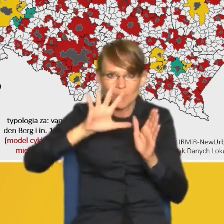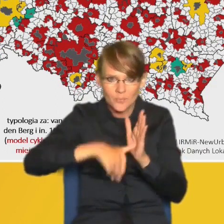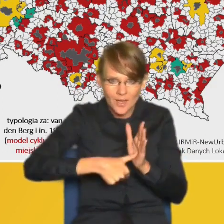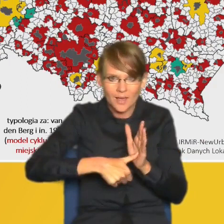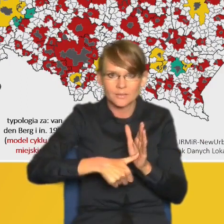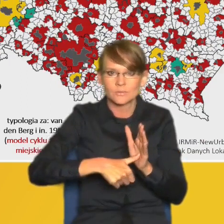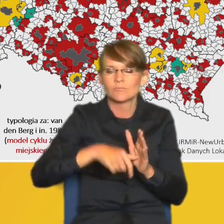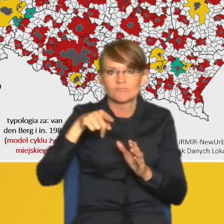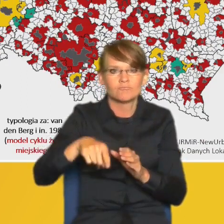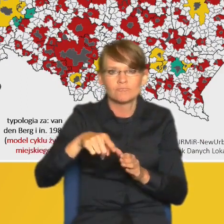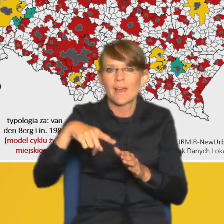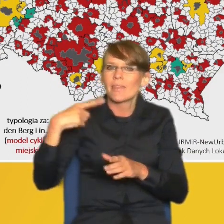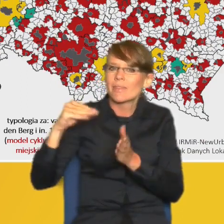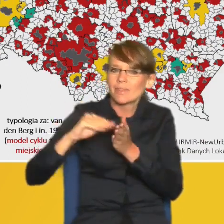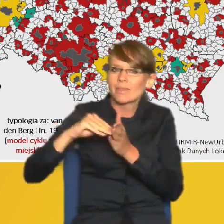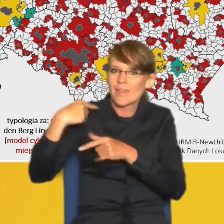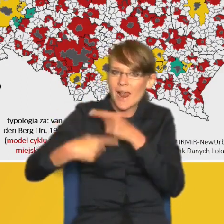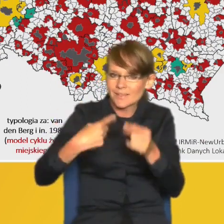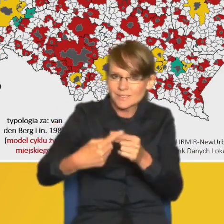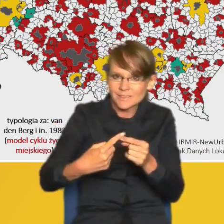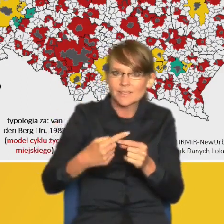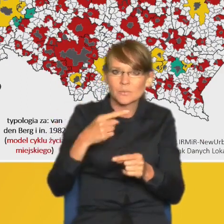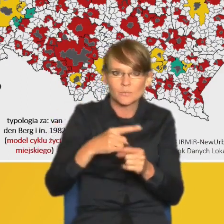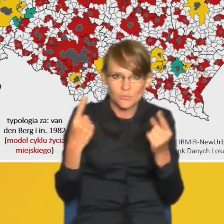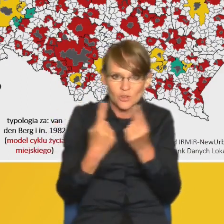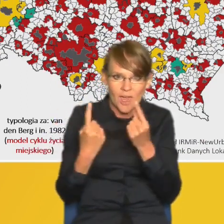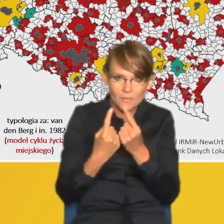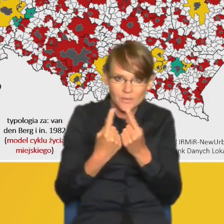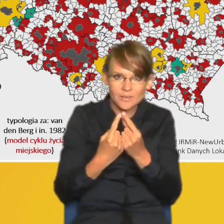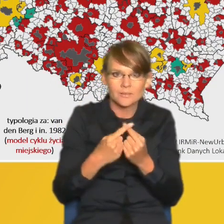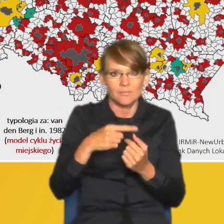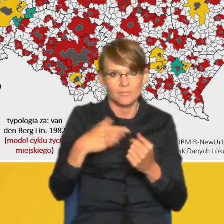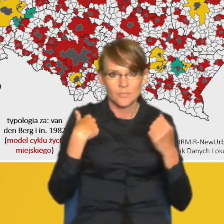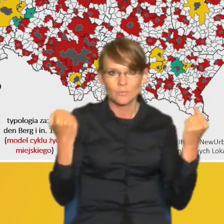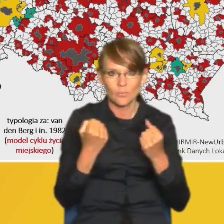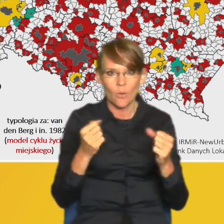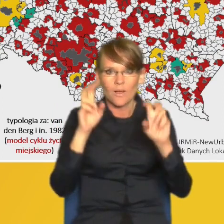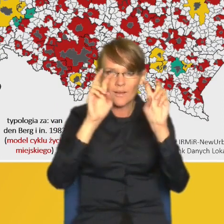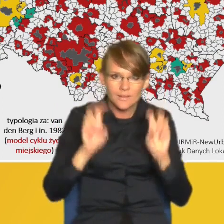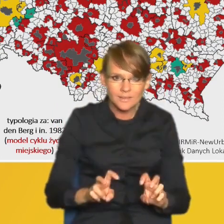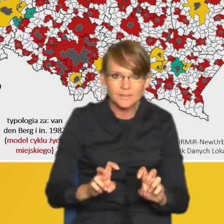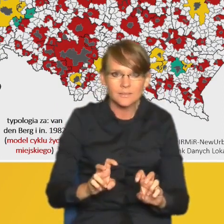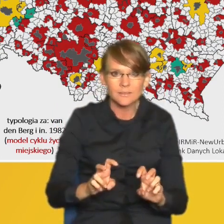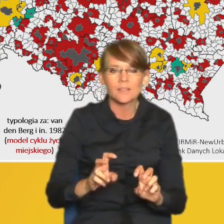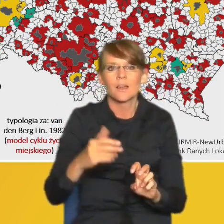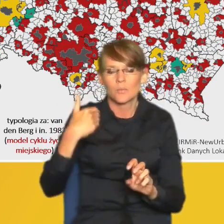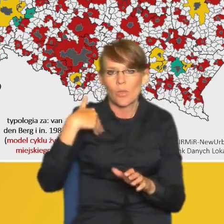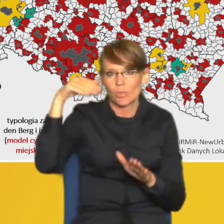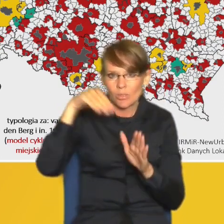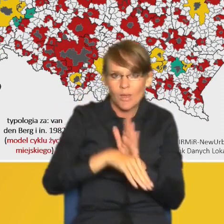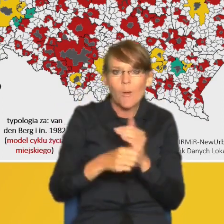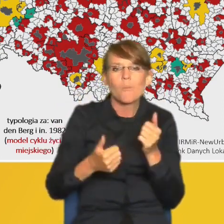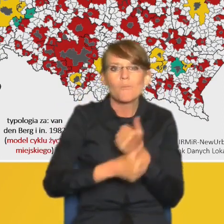tradycyjnym przemysłem, który przeżywał bardzo duży kryzys i regres w wyniku transformacji